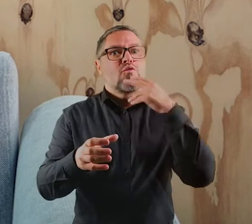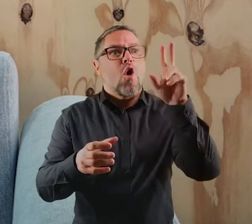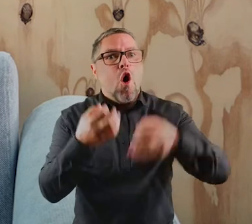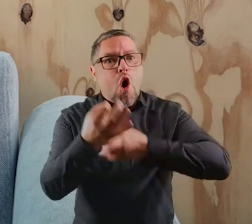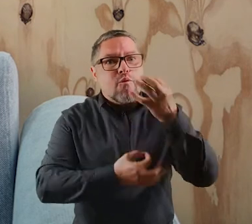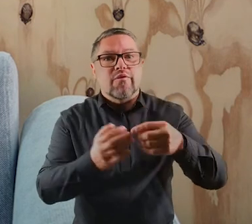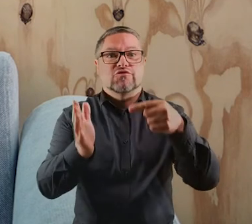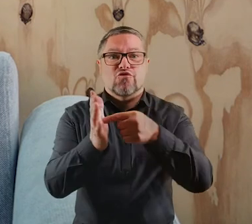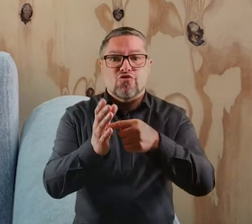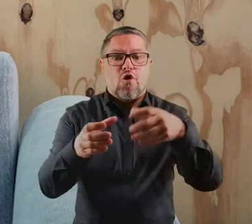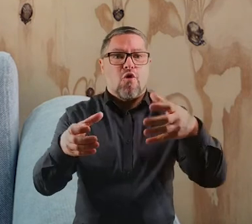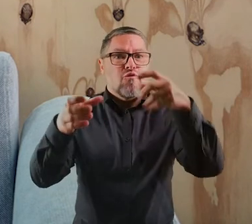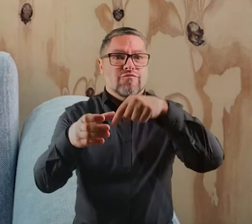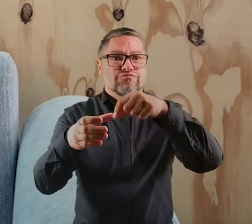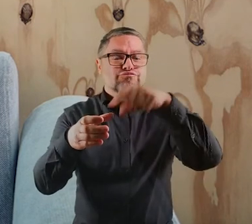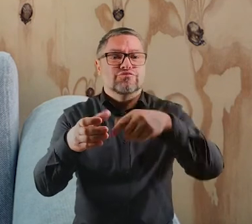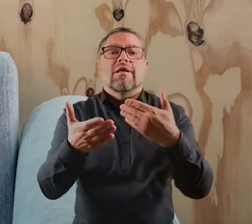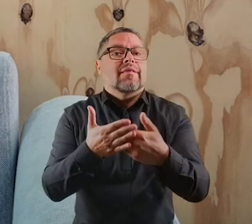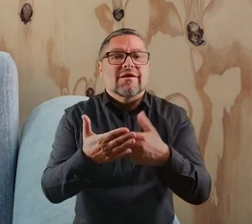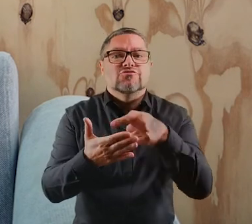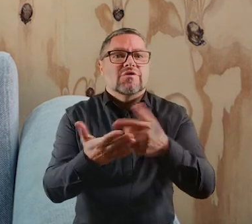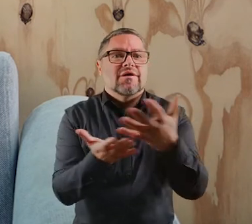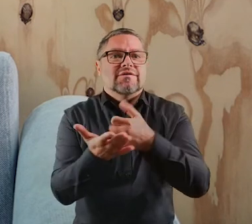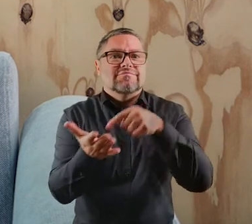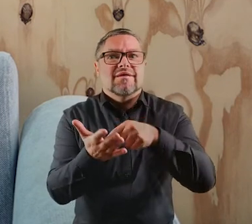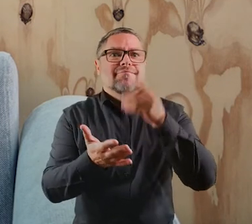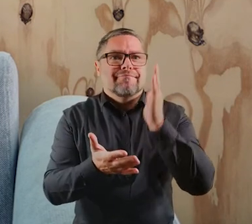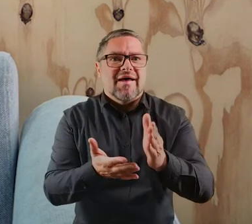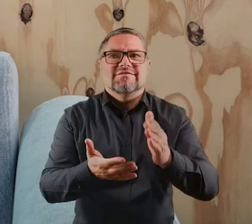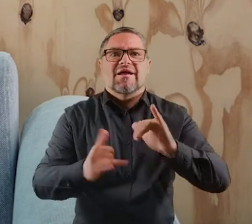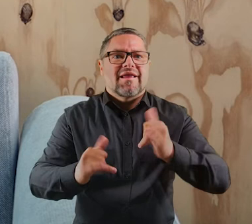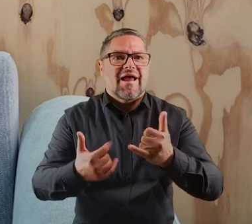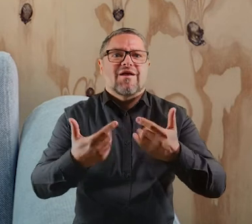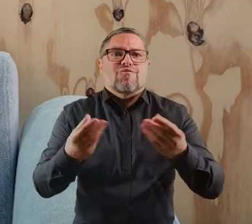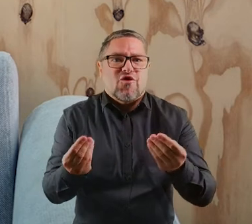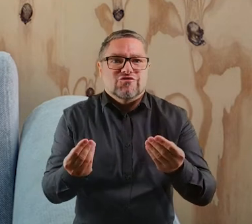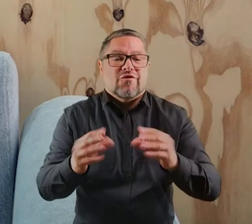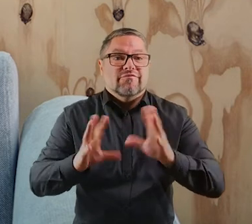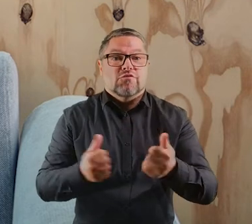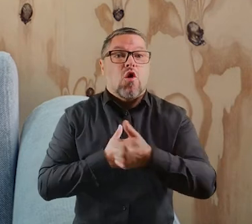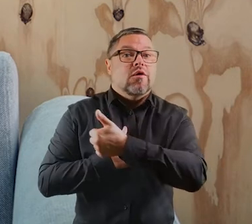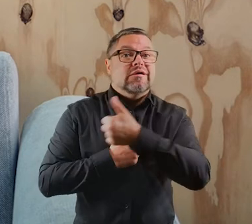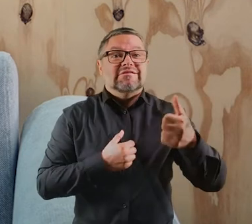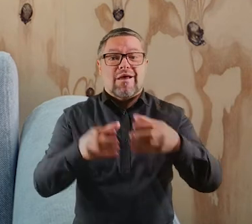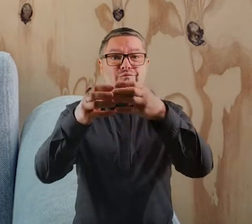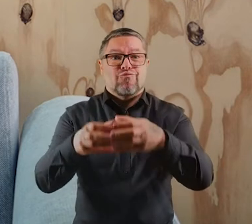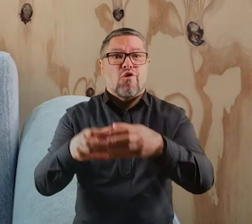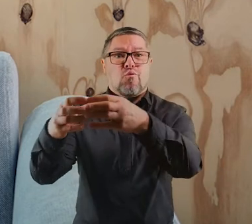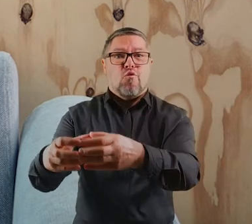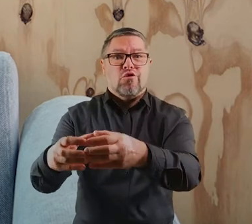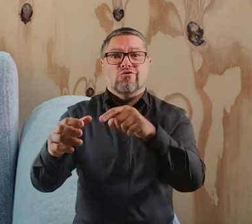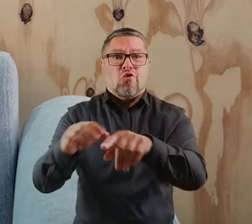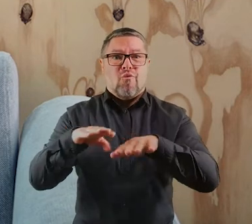czyli będzie mówić o tym, że ta puszka tam stoi, że ta zbiórka się tam odbywa. Ponieważ samo